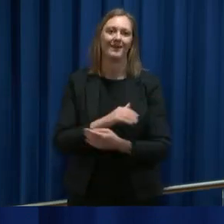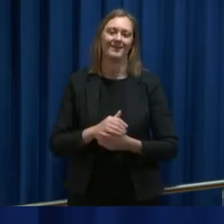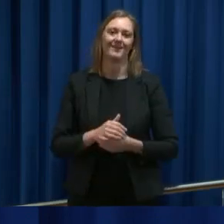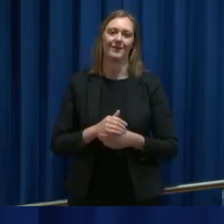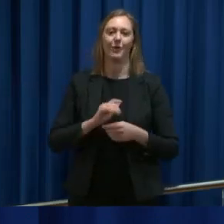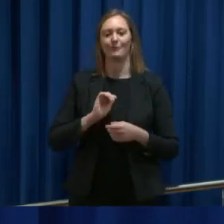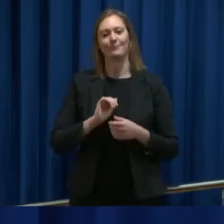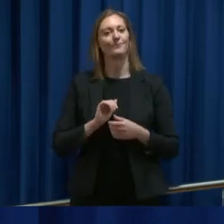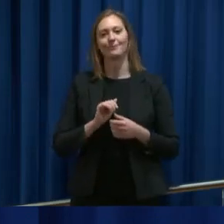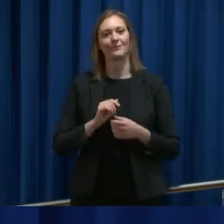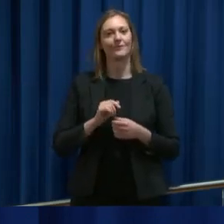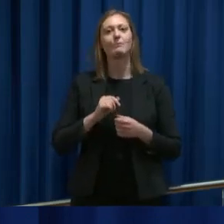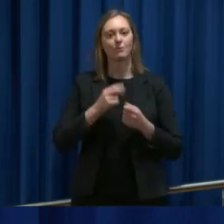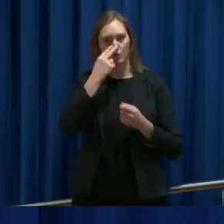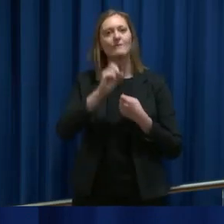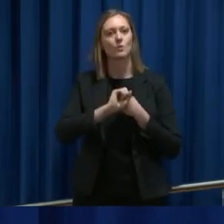drøye lengre.